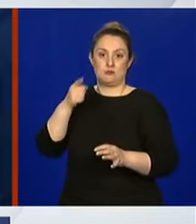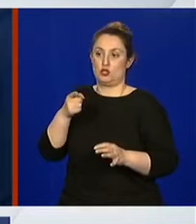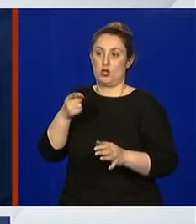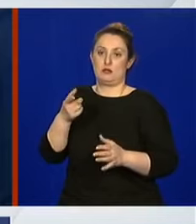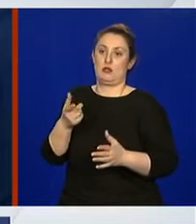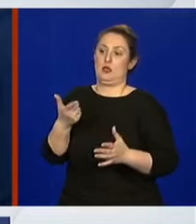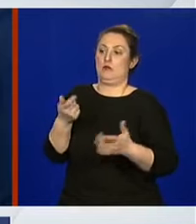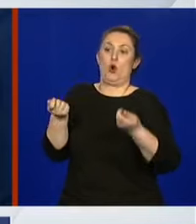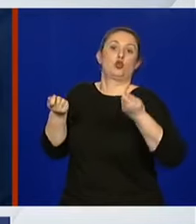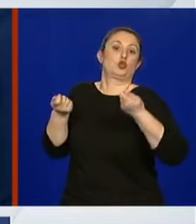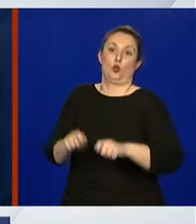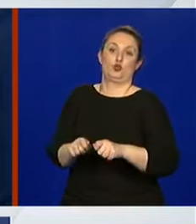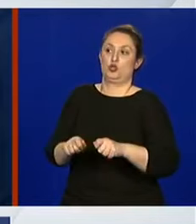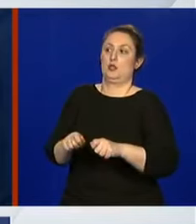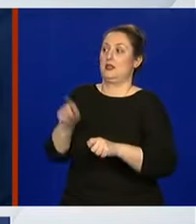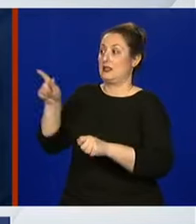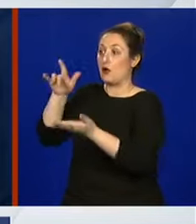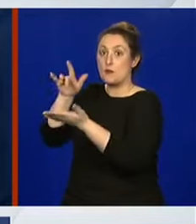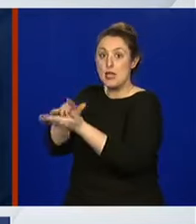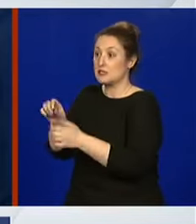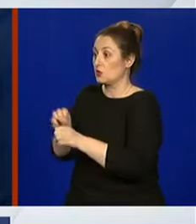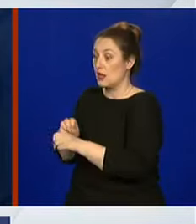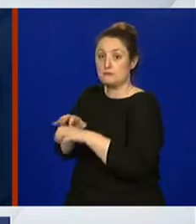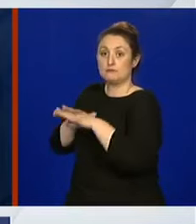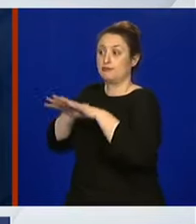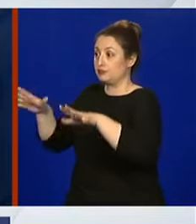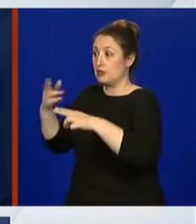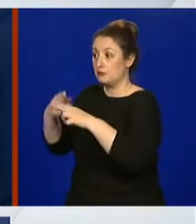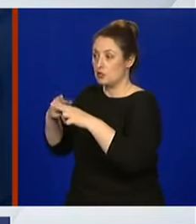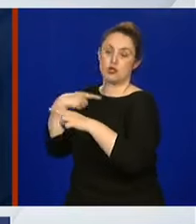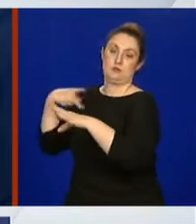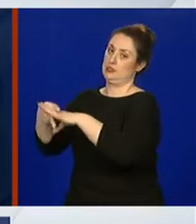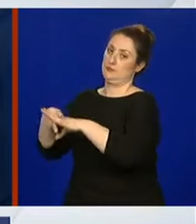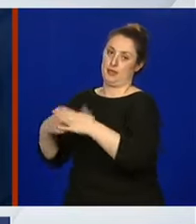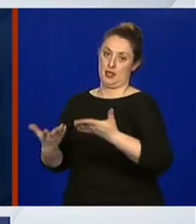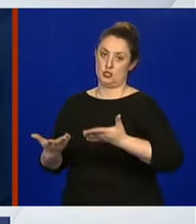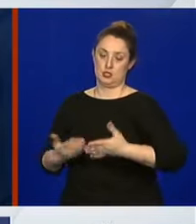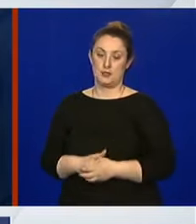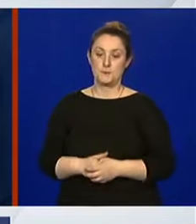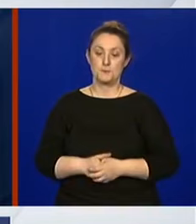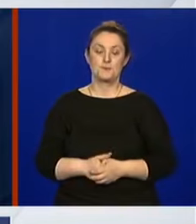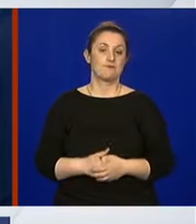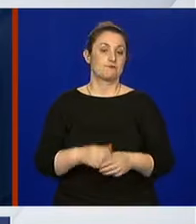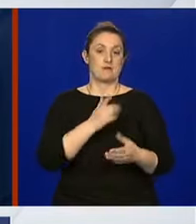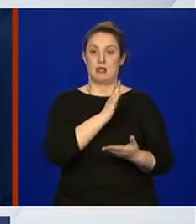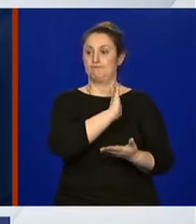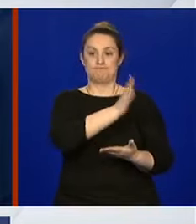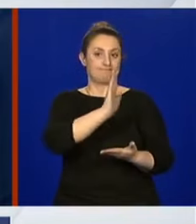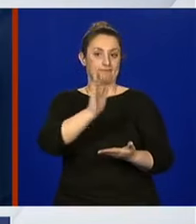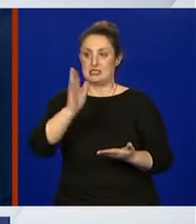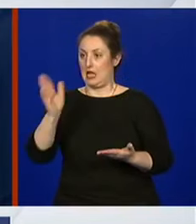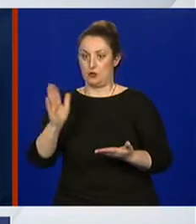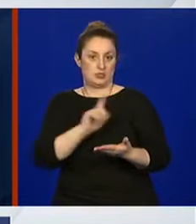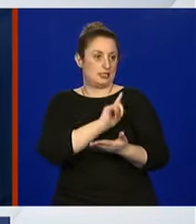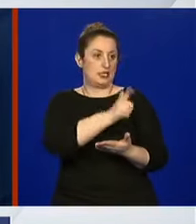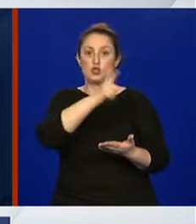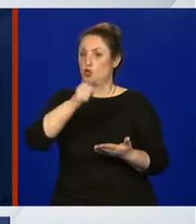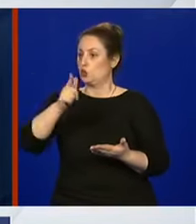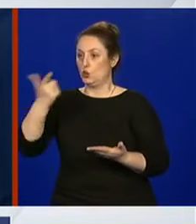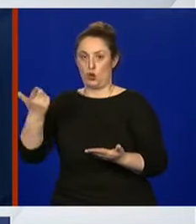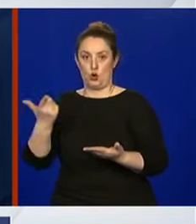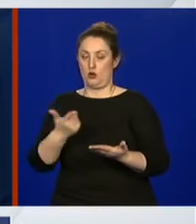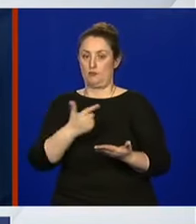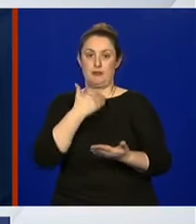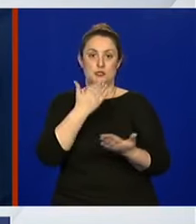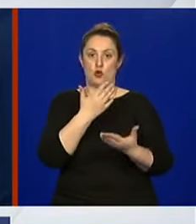da takvo žarište i takva daljna žarišta spriječimo. Tako je i sa svakom drugom situacijom, svakom drugom